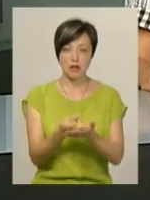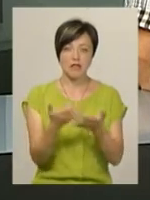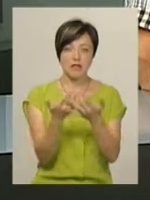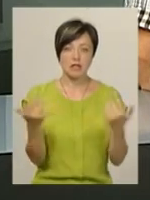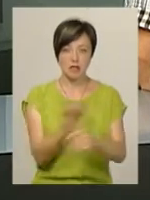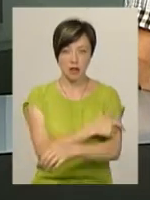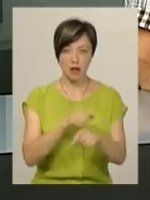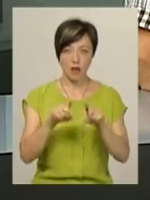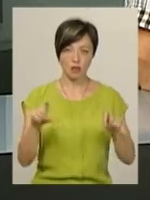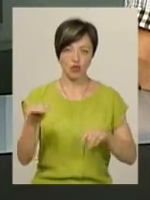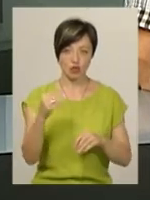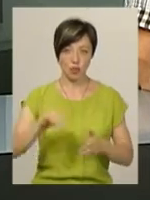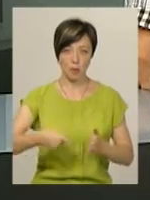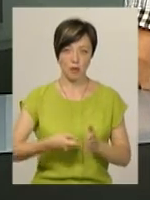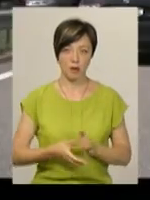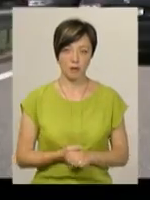різних лікарнях Житомира.